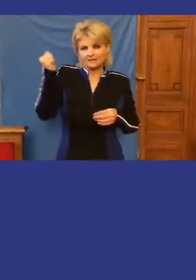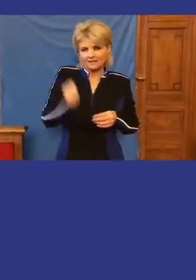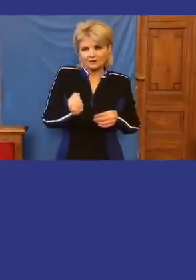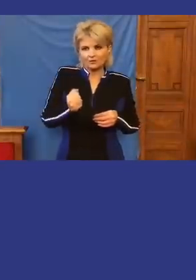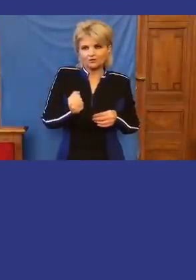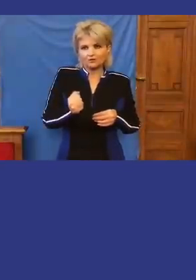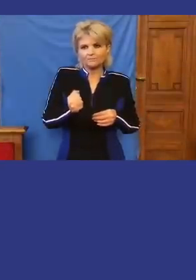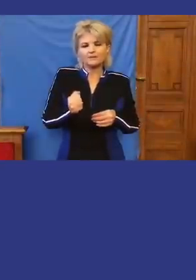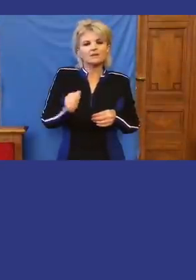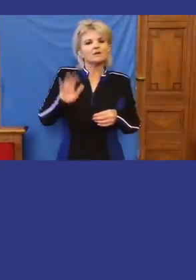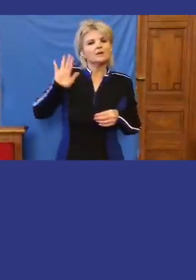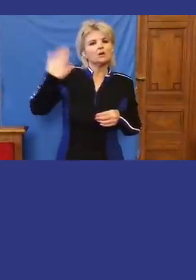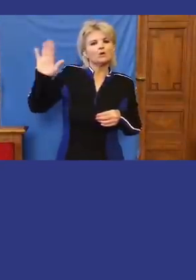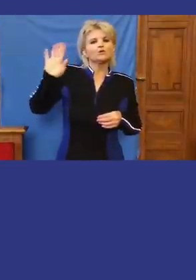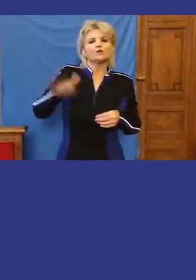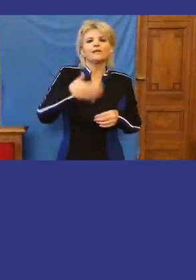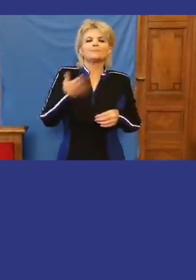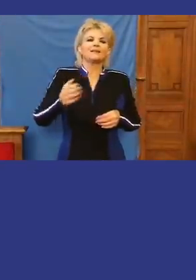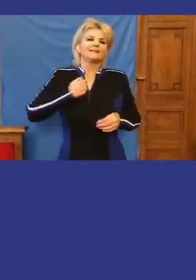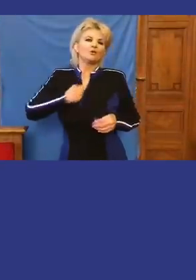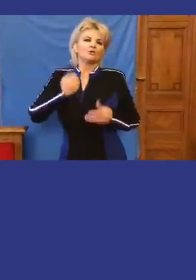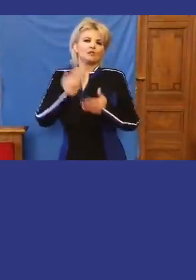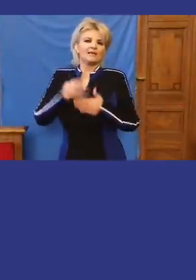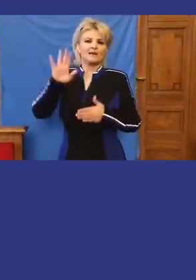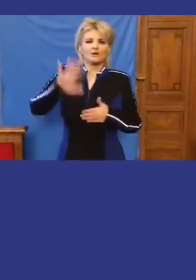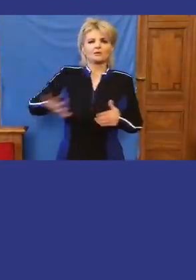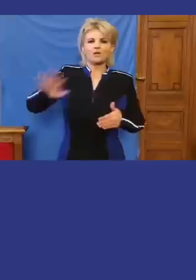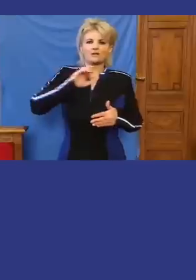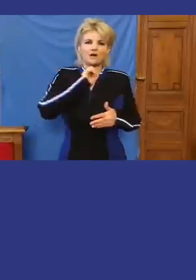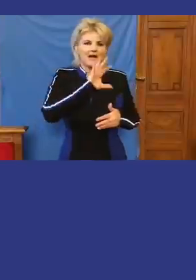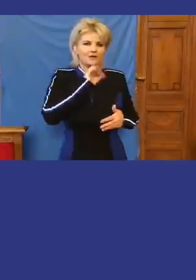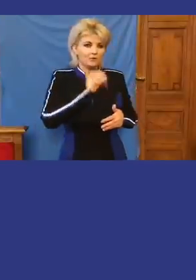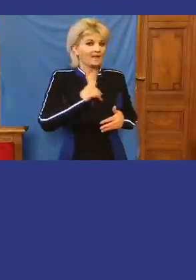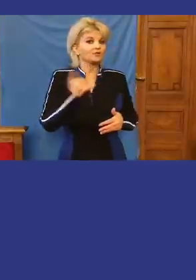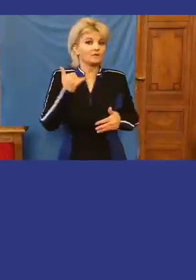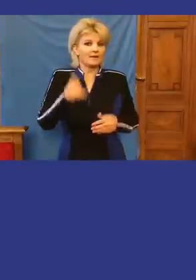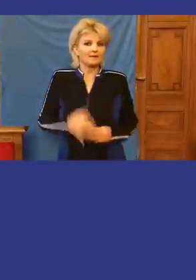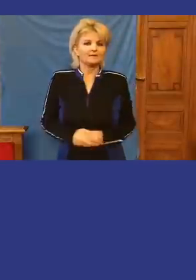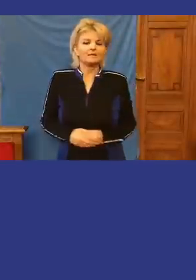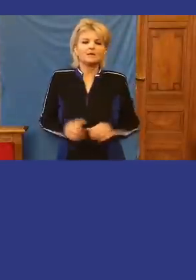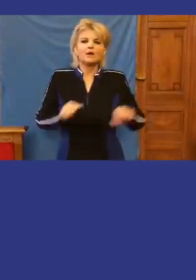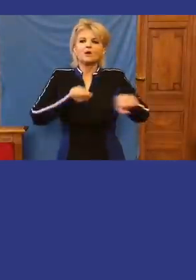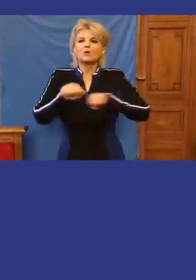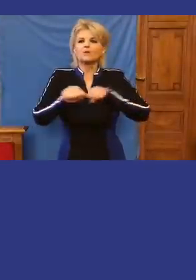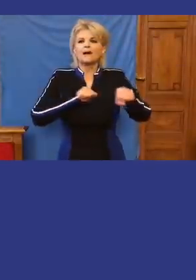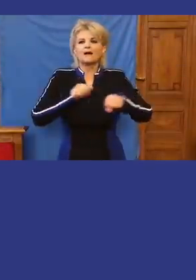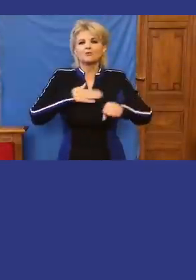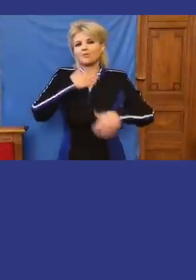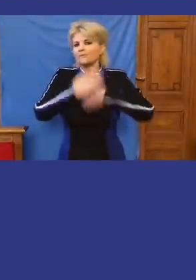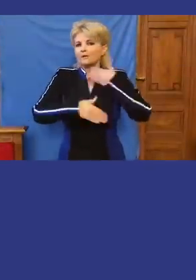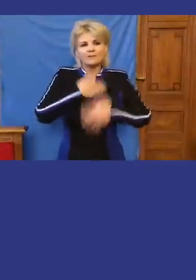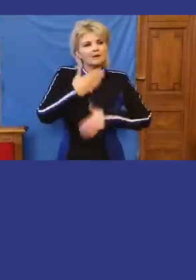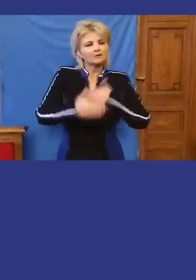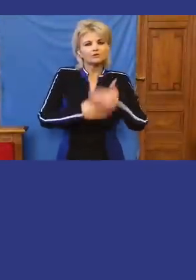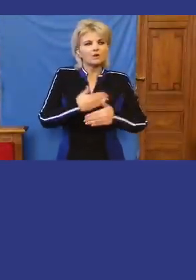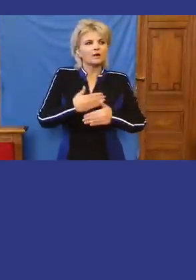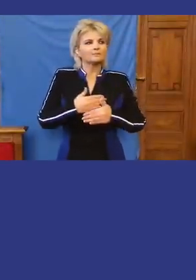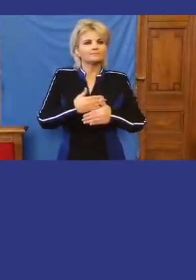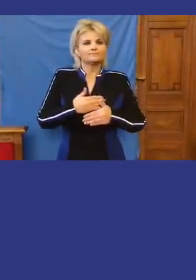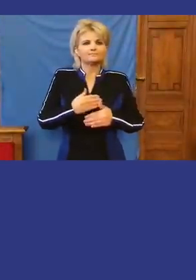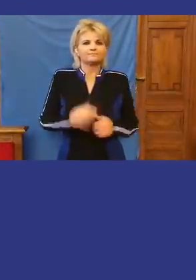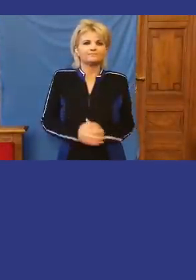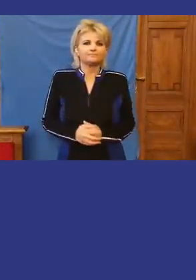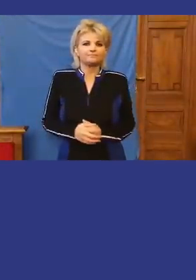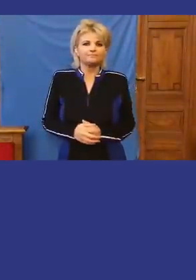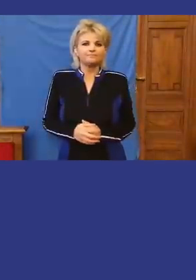szabadon engedni, hogy otthon nemzeti hő is legyen. Az hazaárulás. Igen. A kormányunk folyamatosan, sorozatosan követi el. Az,